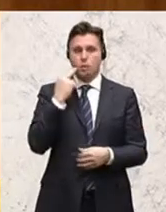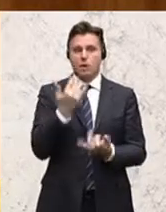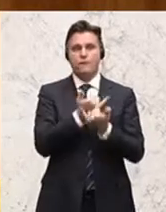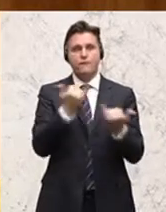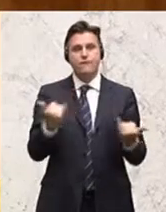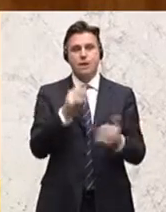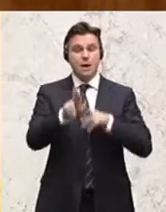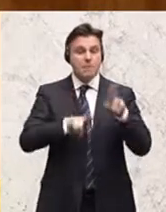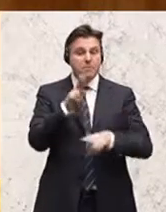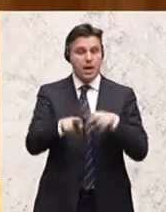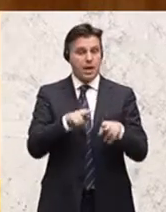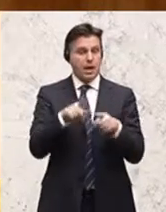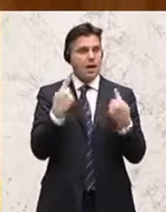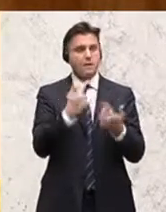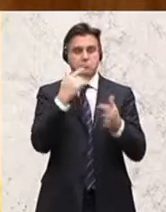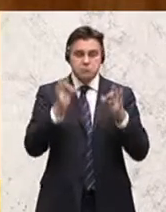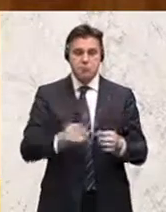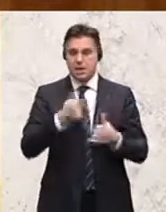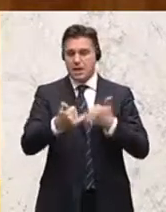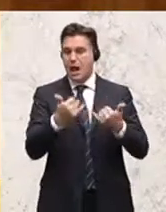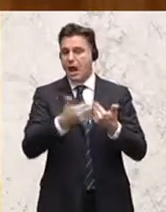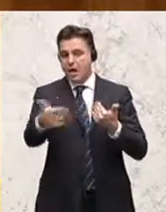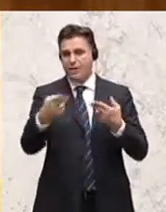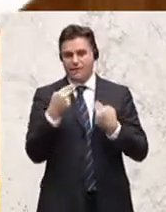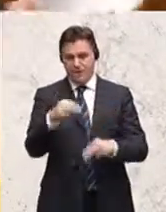Pflege, wie wir sie kennen, garantieren können in den nächsten Jahren.